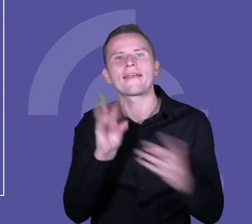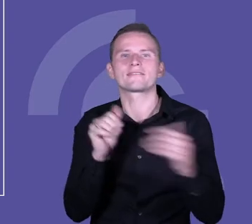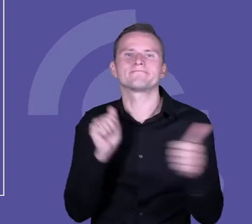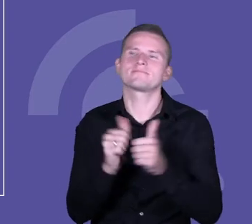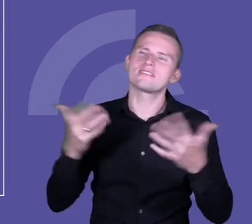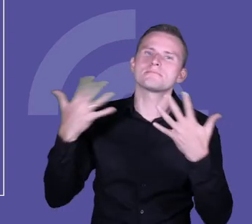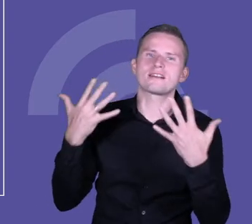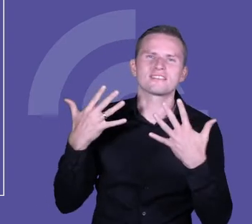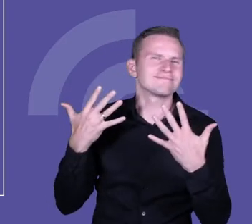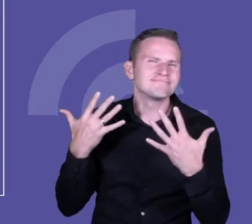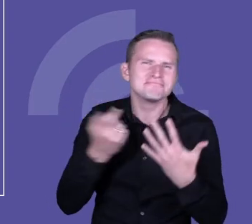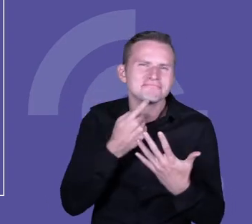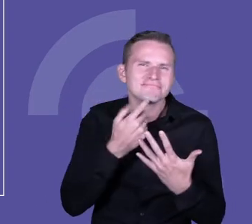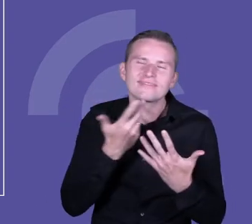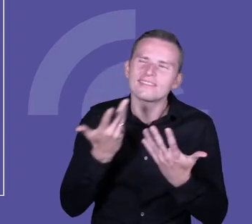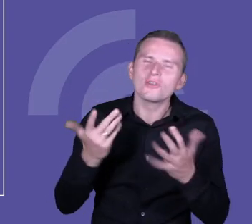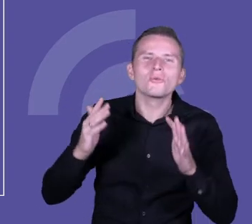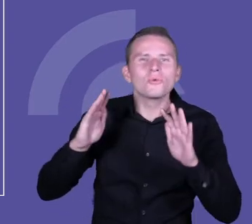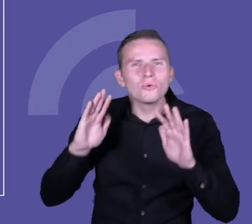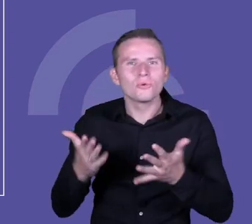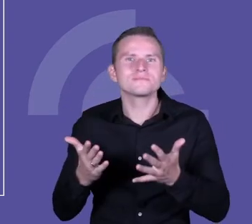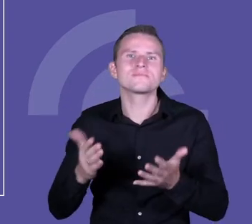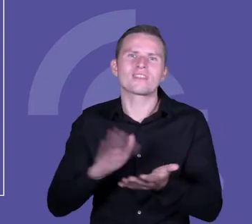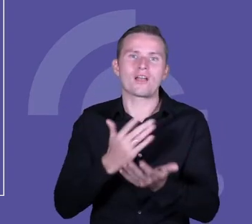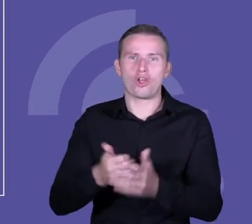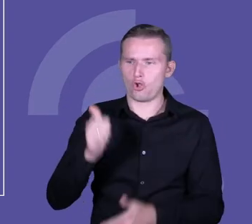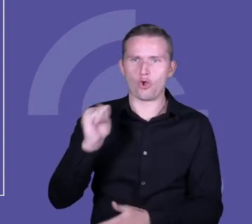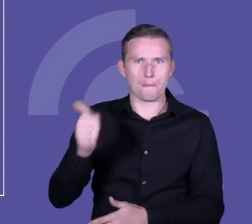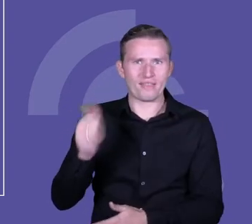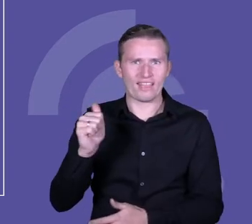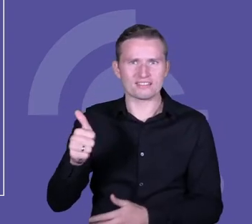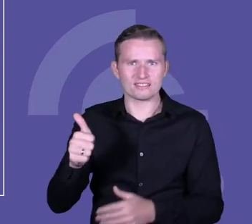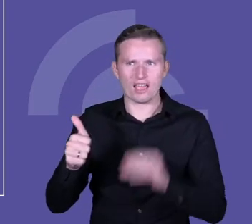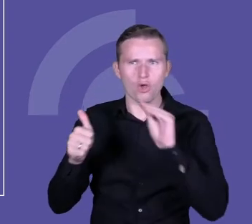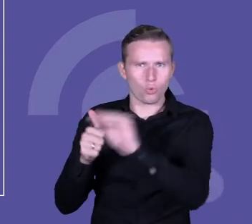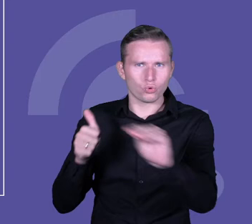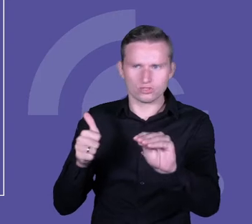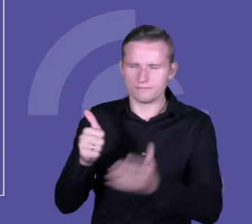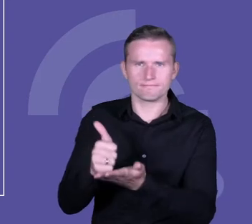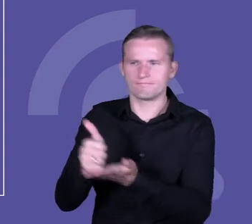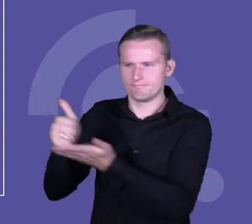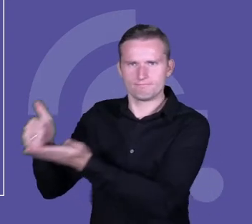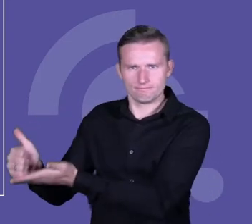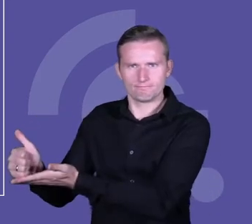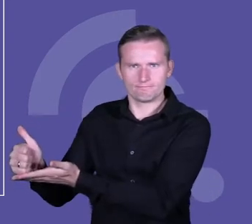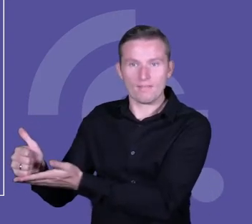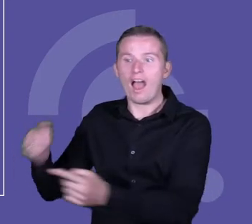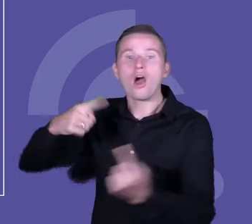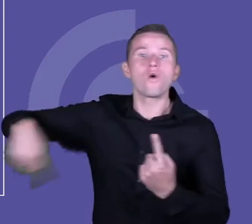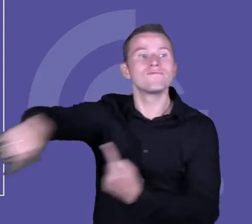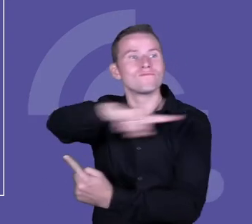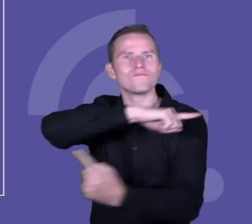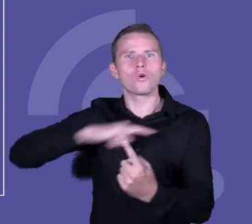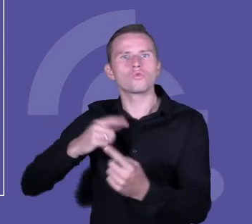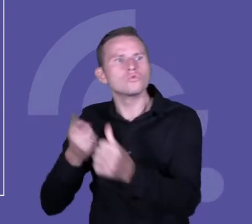odstawili, czy postawili sobie na stole na chwilę te kompetencje, a sami sobie pospacerowali dookoła i zobaczyli, czy tam dookoła nie ma jakichś